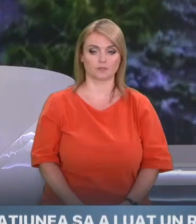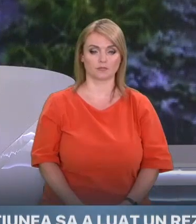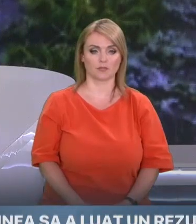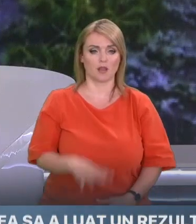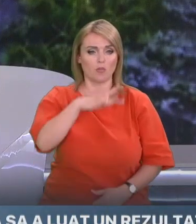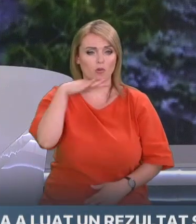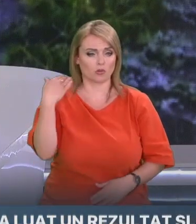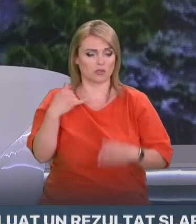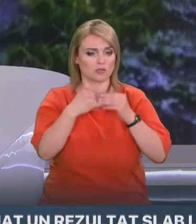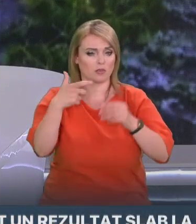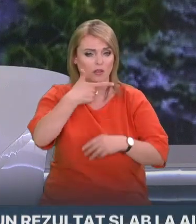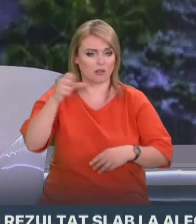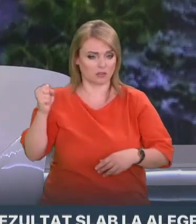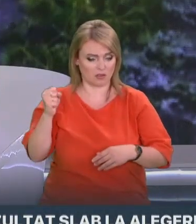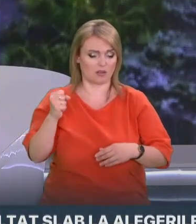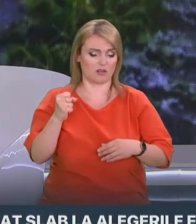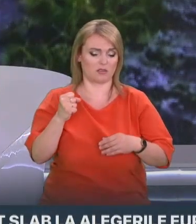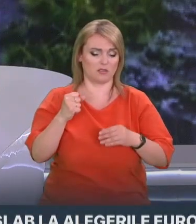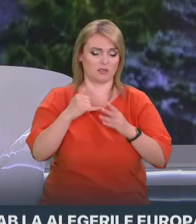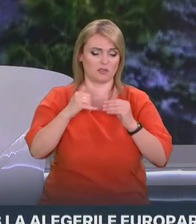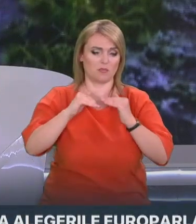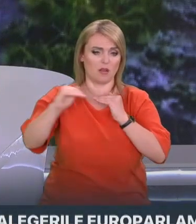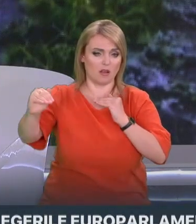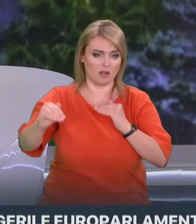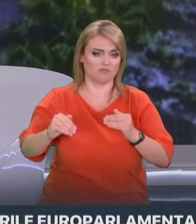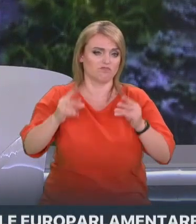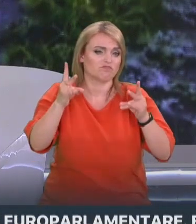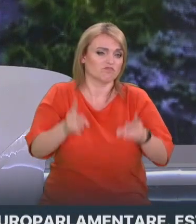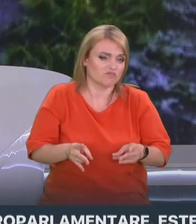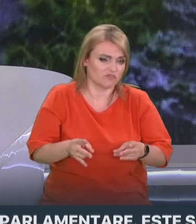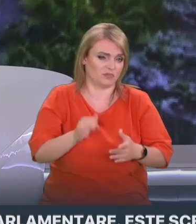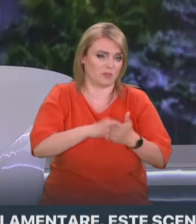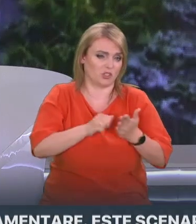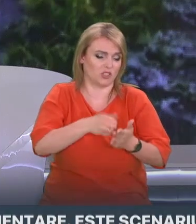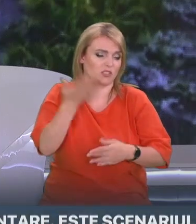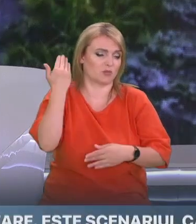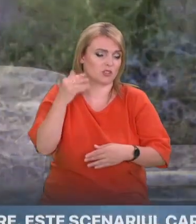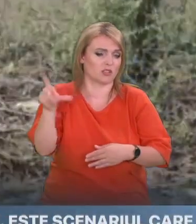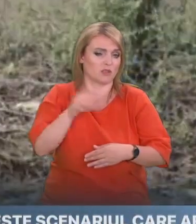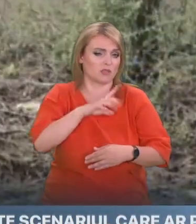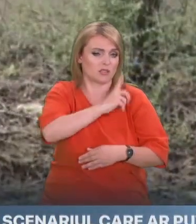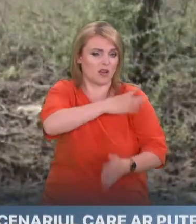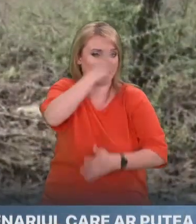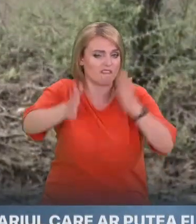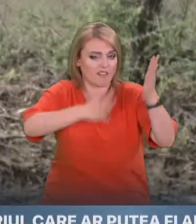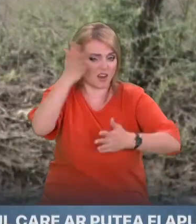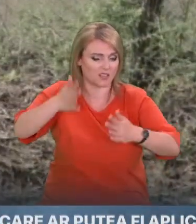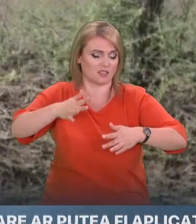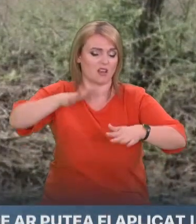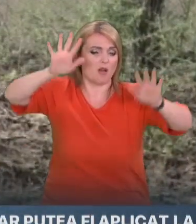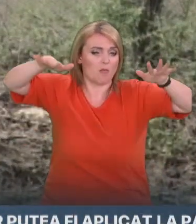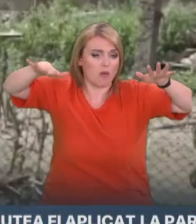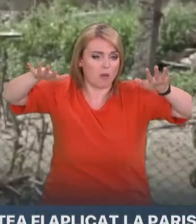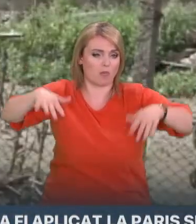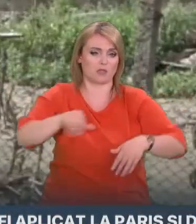Sute de hectare de cultură agricole au fost distruse de ploile cu grindină și vântul puternic de săptămâna trecută. Pagube s-au înregistrat în